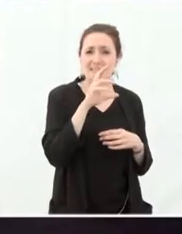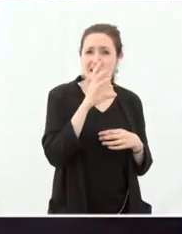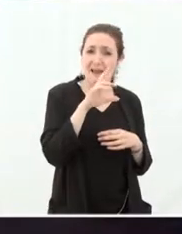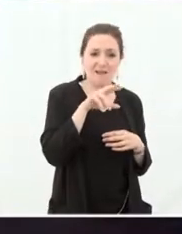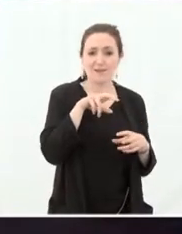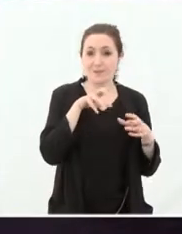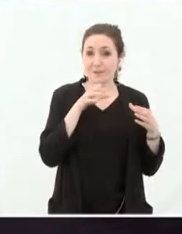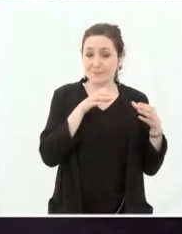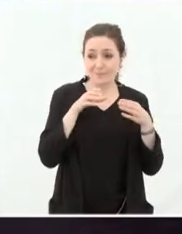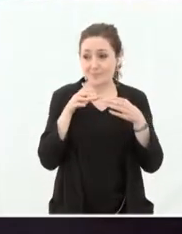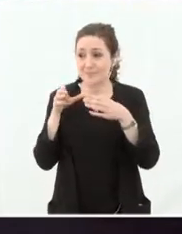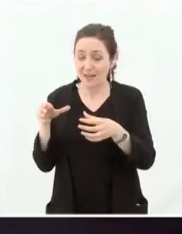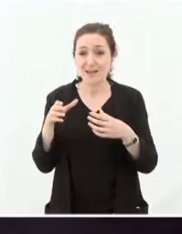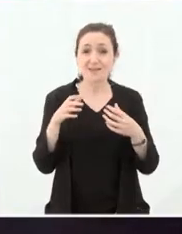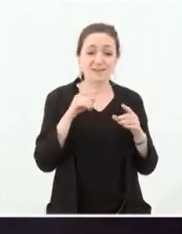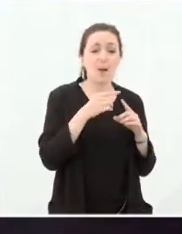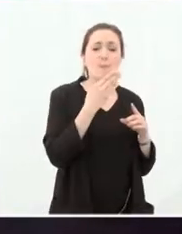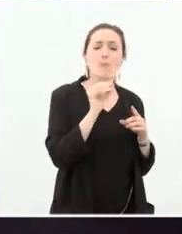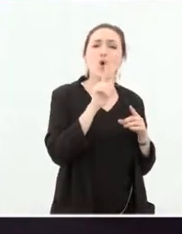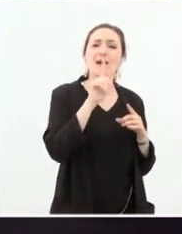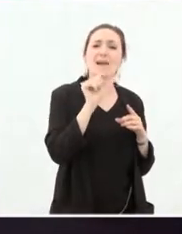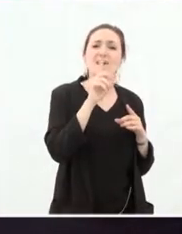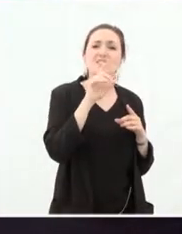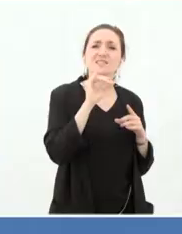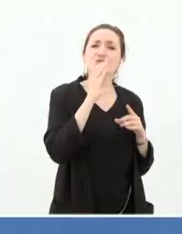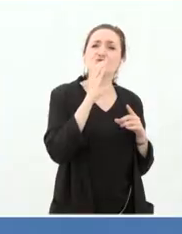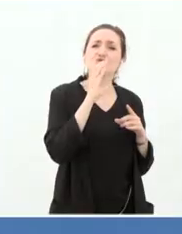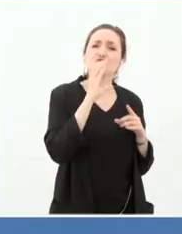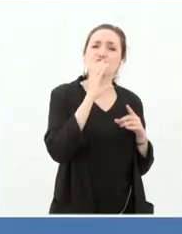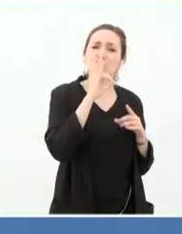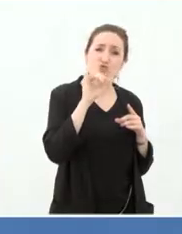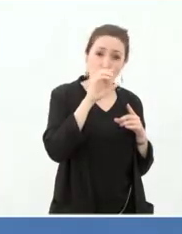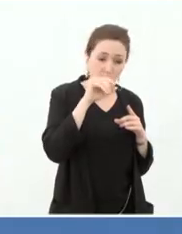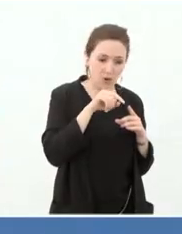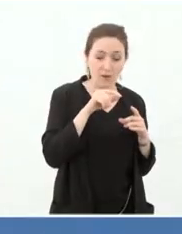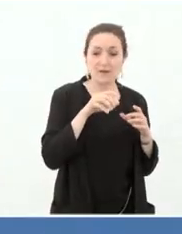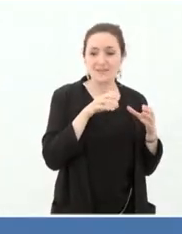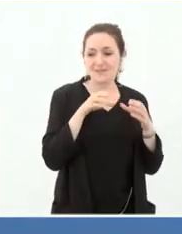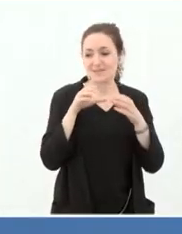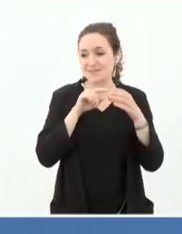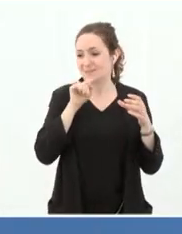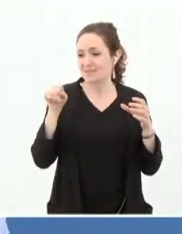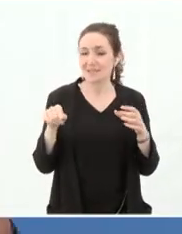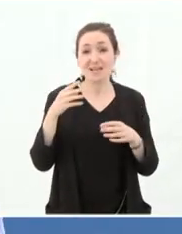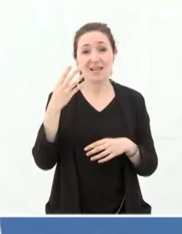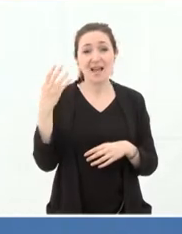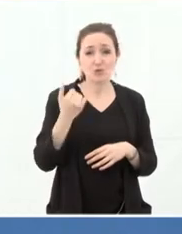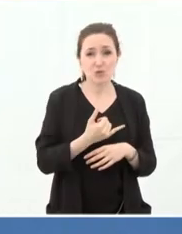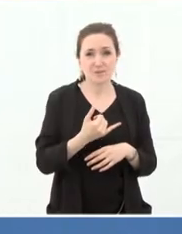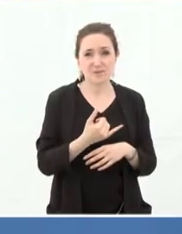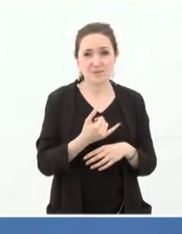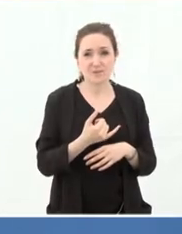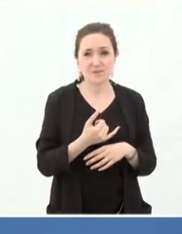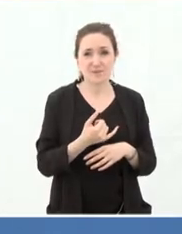4 jours pour aller de Mogadiscio jusqu'à cet endroit-là, classique, parce qu'aujourd'hui, vous savez mieux que moi, l'humanitaire n'est pas simplement